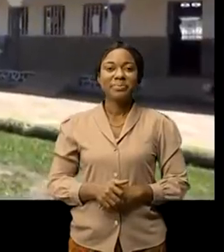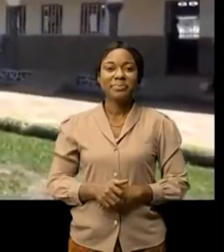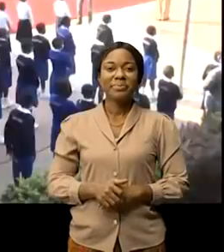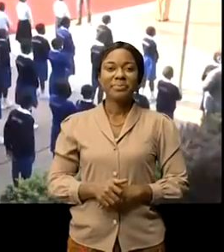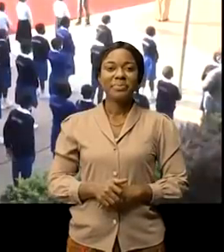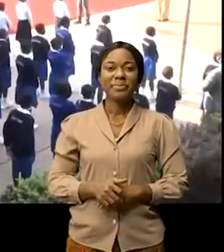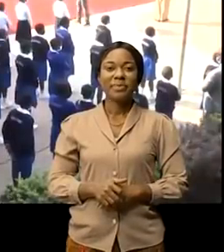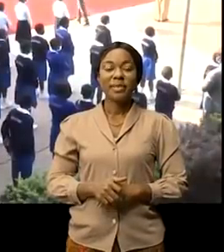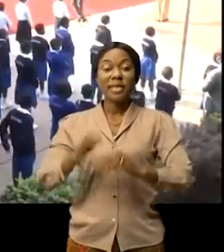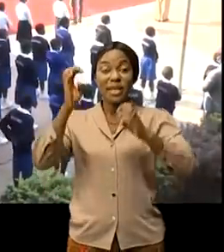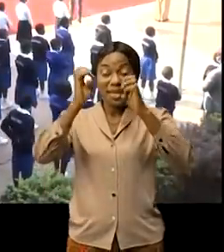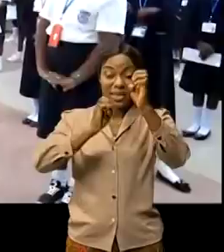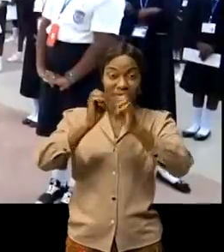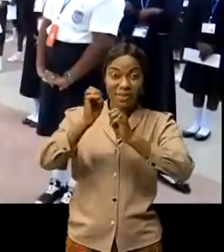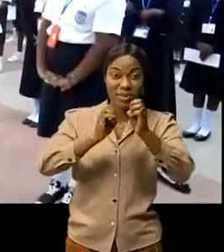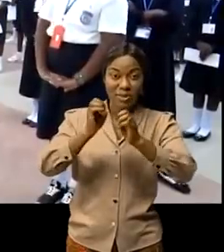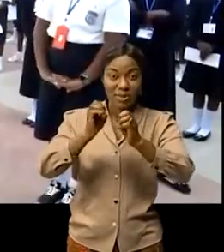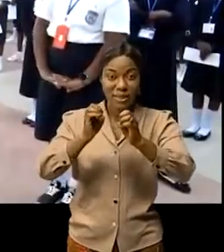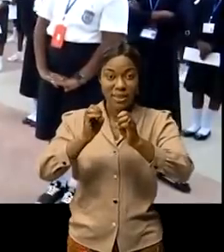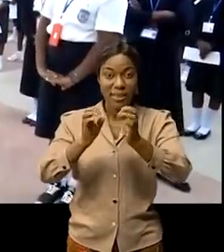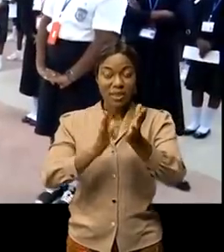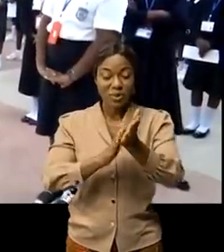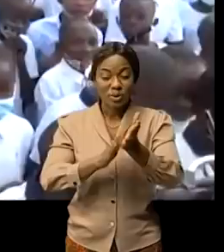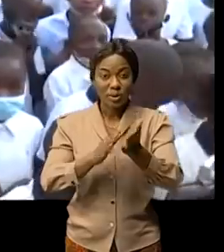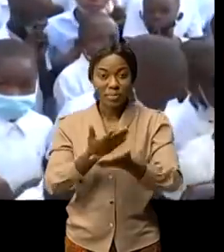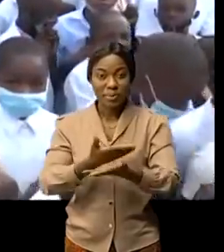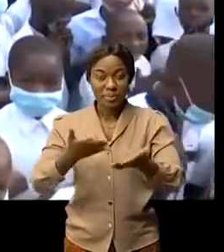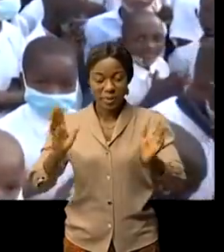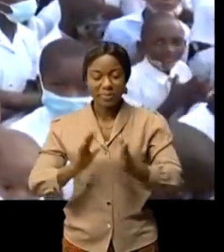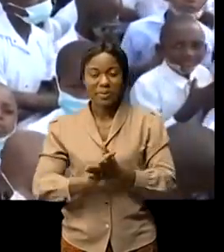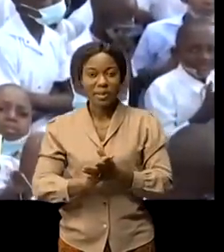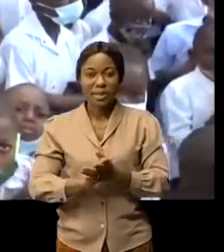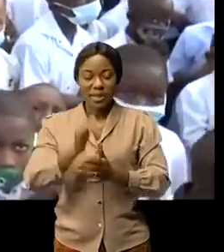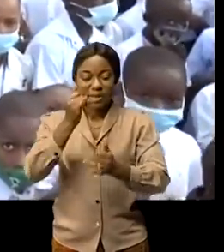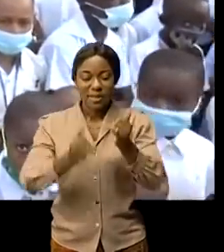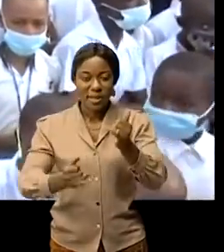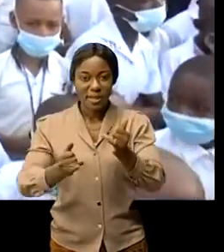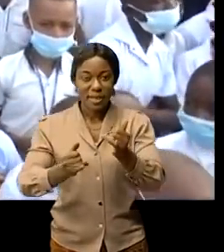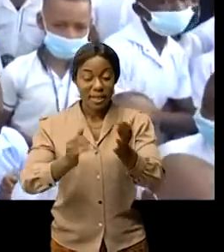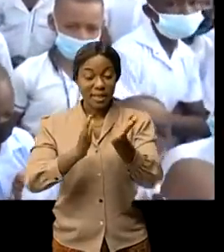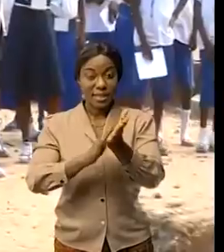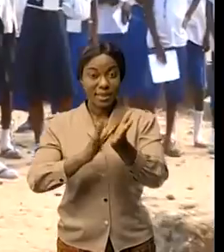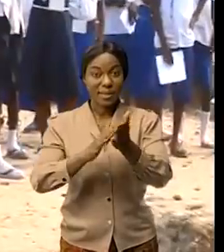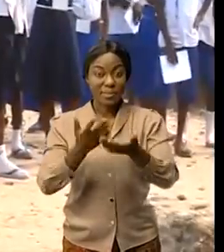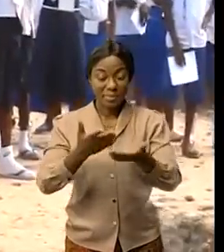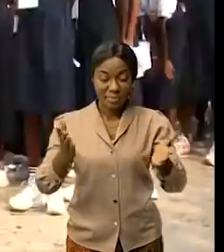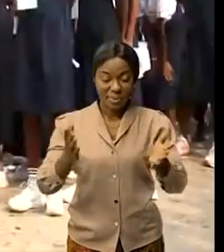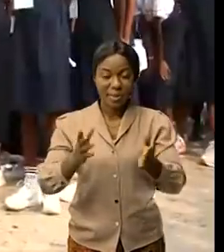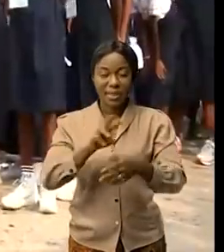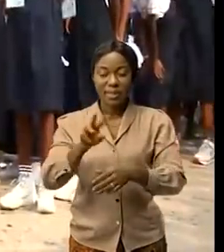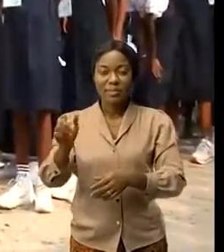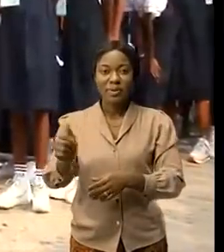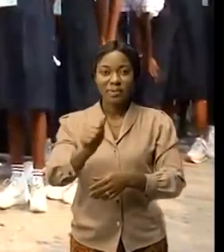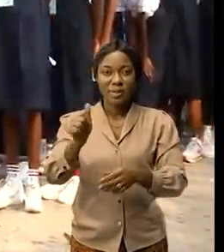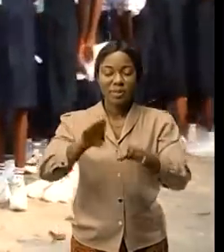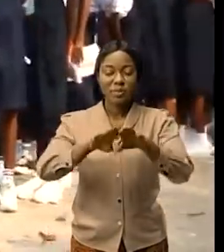Évaluation des six années du cycle primaire le test national de fait d'études primaires pour l'exercice 2020 a été